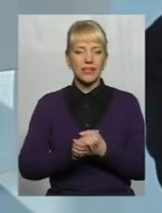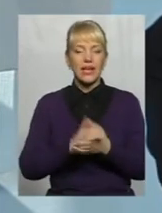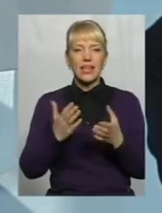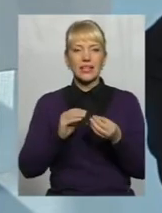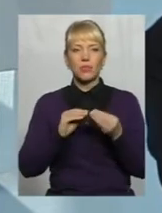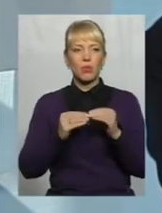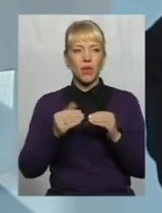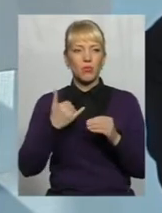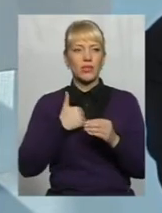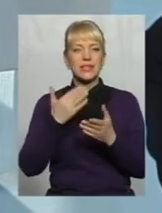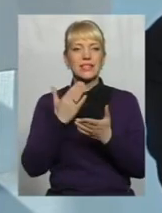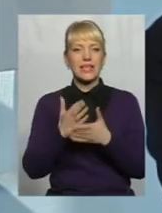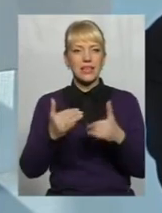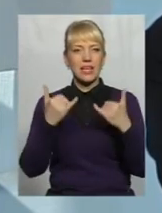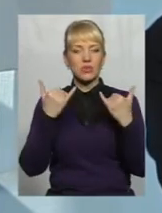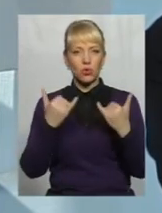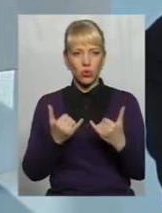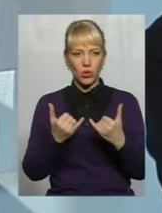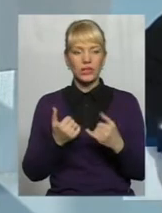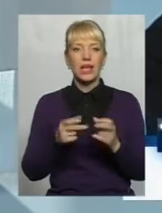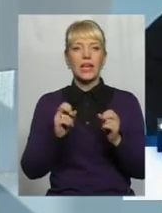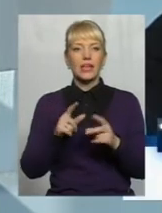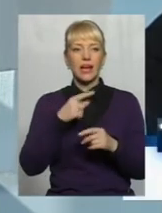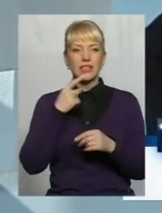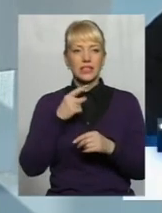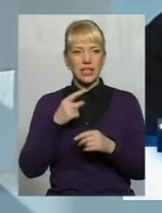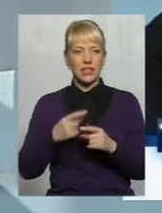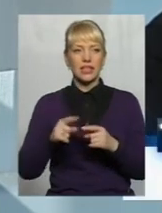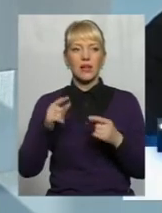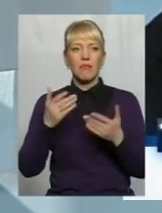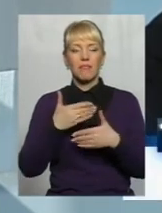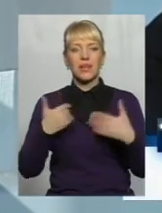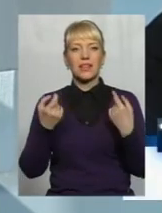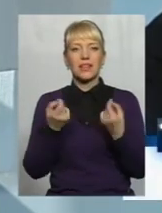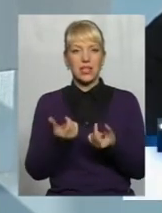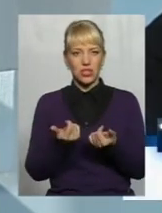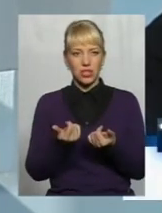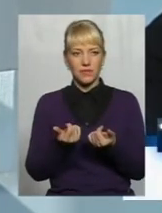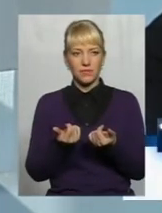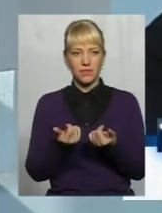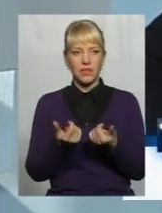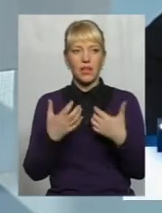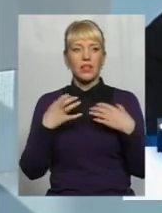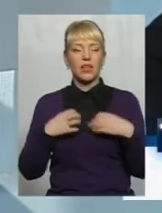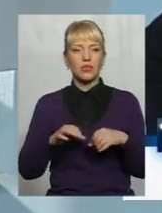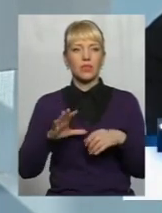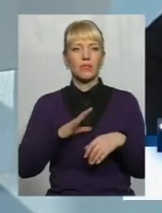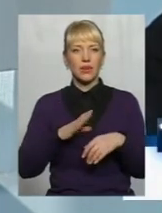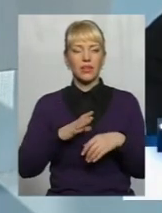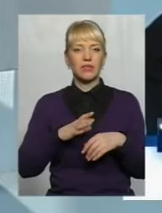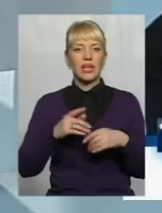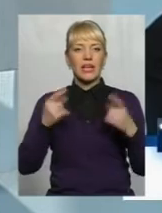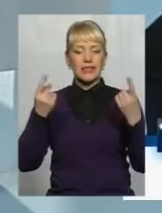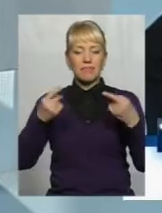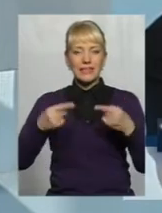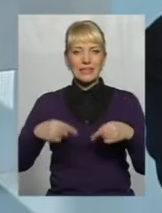сьогодні І, як би мовити, ми вже трішки надоїли бути депресивними Хочеться